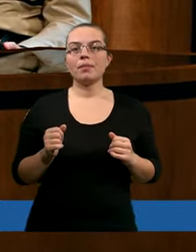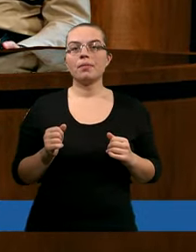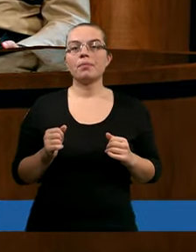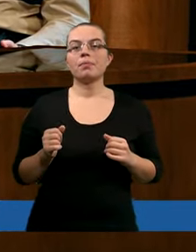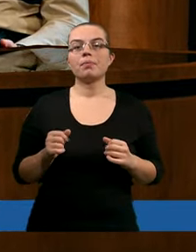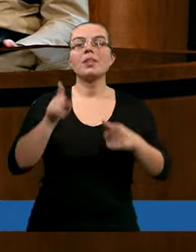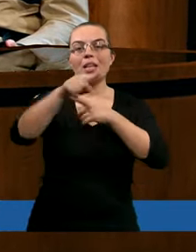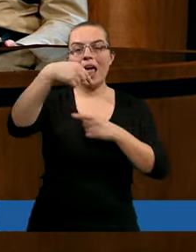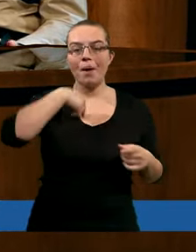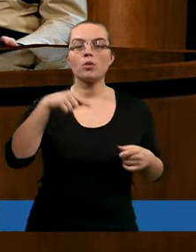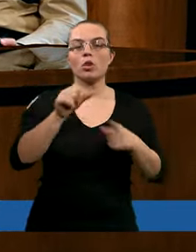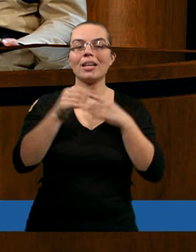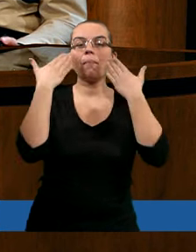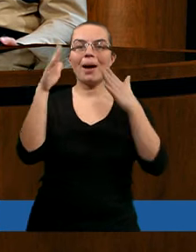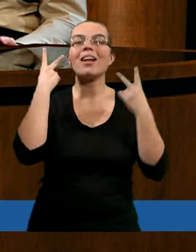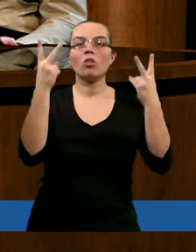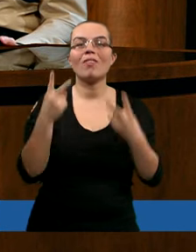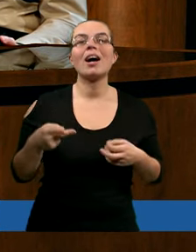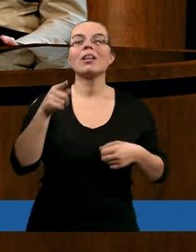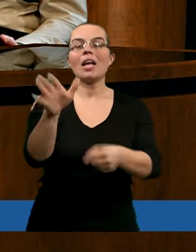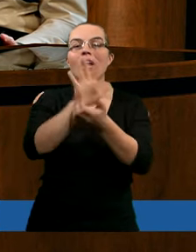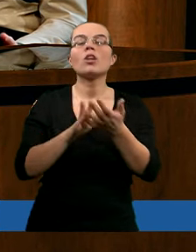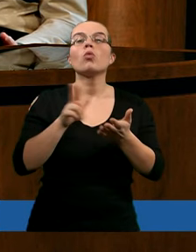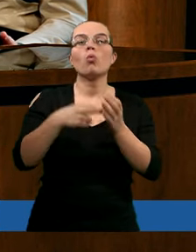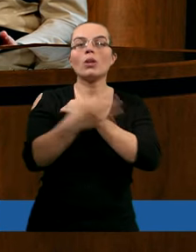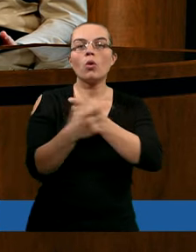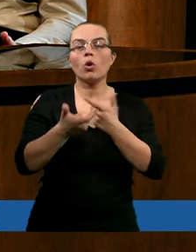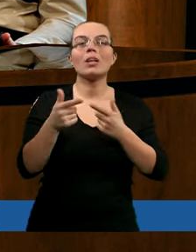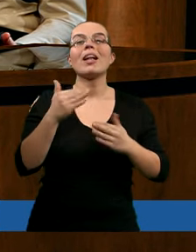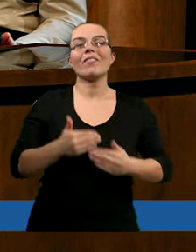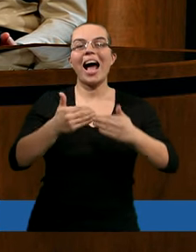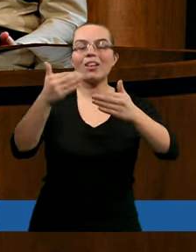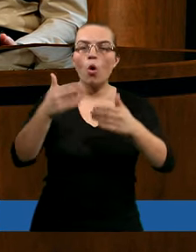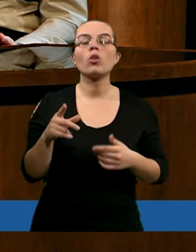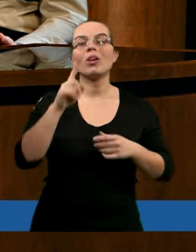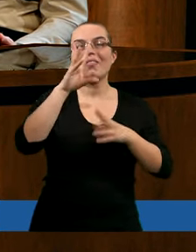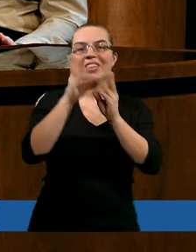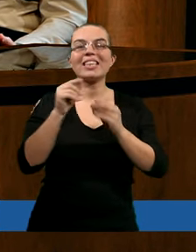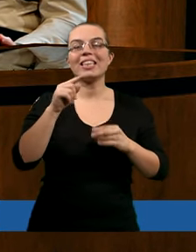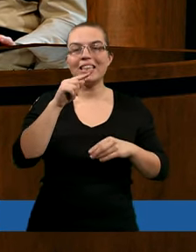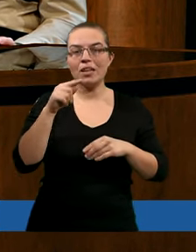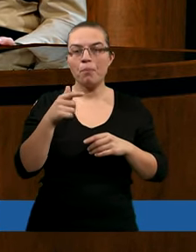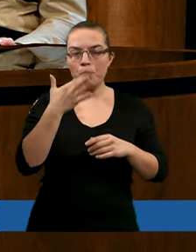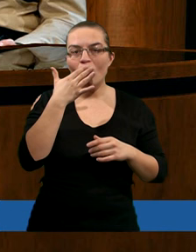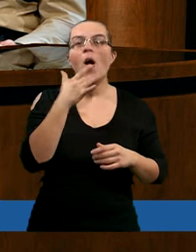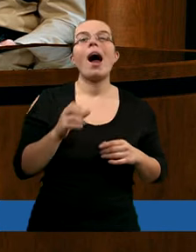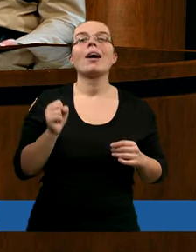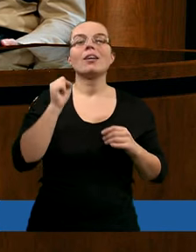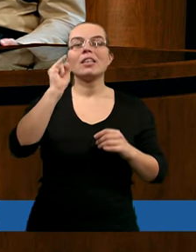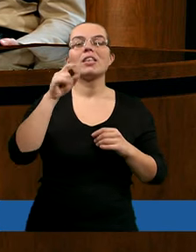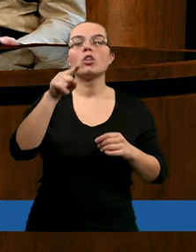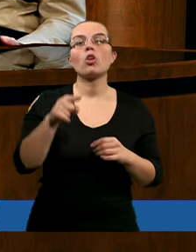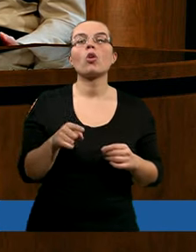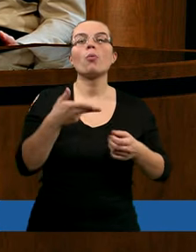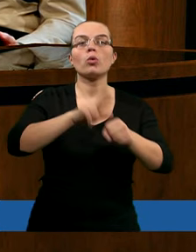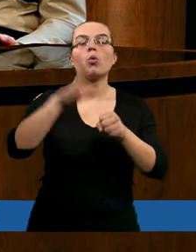Dla mnie też bardzo ważne są te teksty, które mówią właśnie o tym nadchodzącym, przyszłym królestwie, o nowym Jeruzalem, o tym,